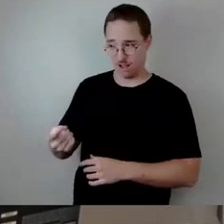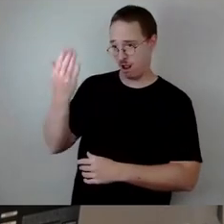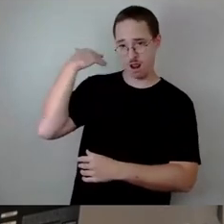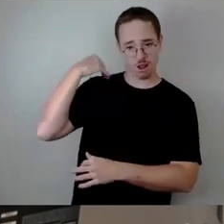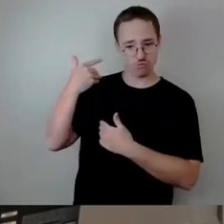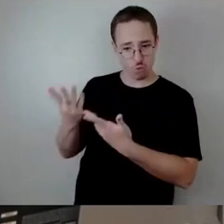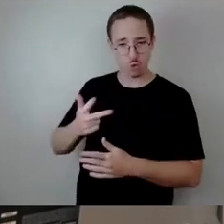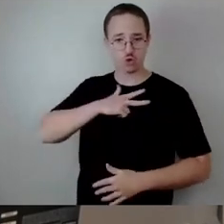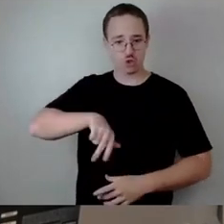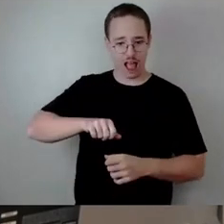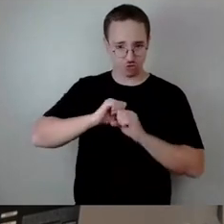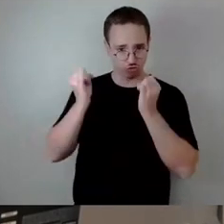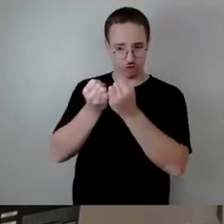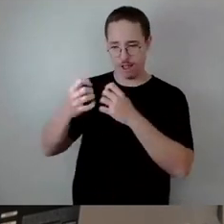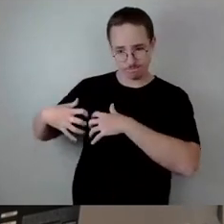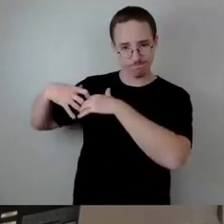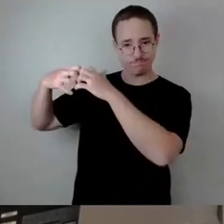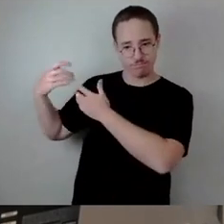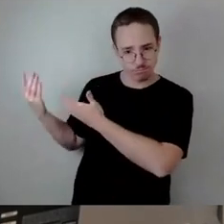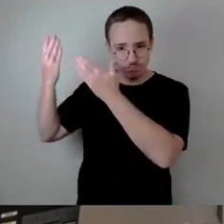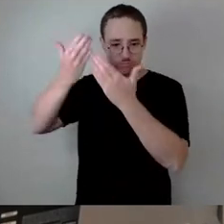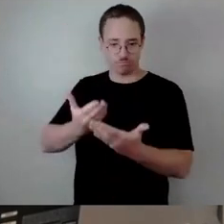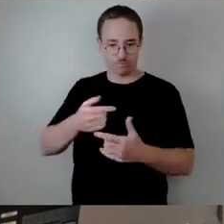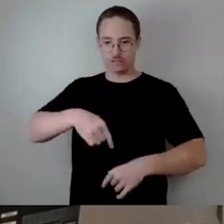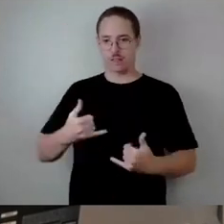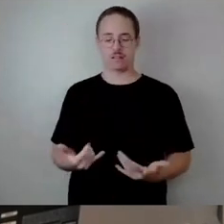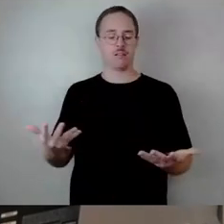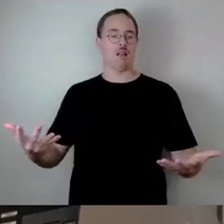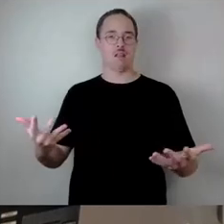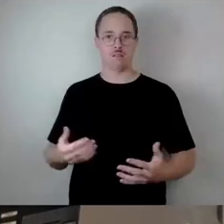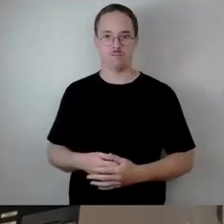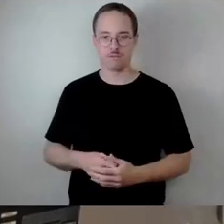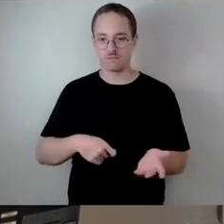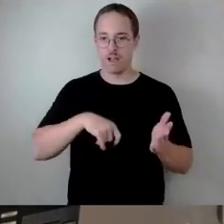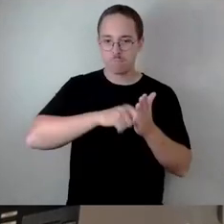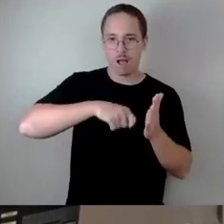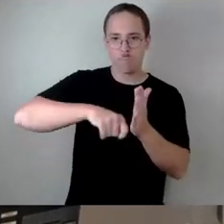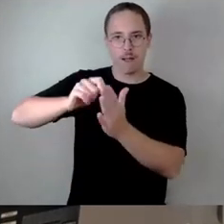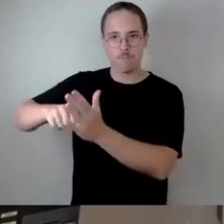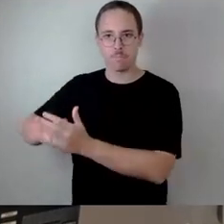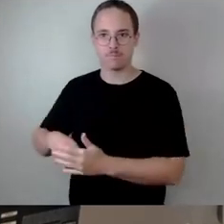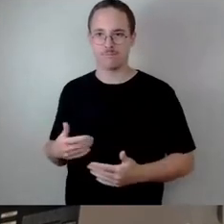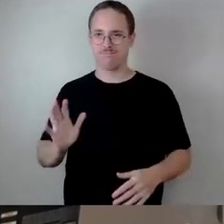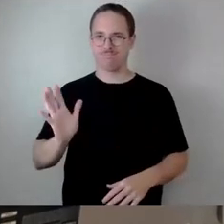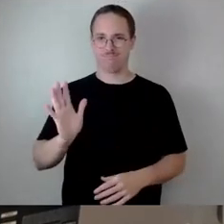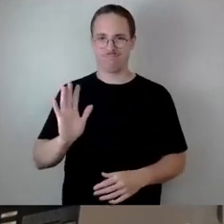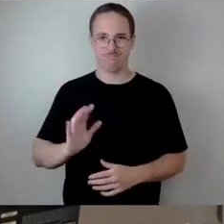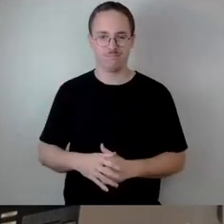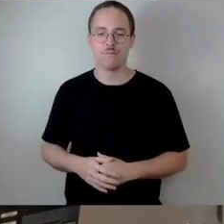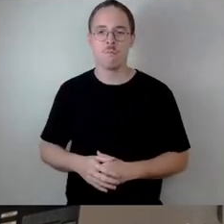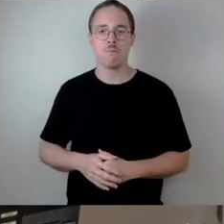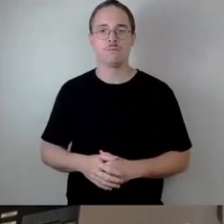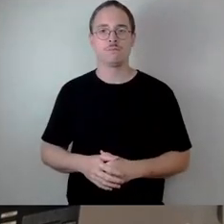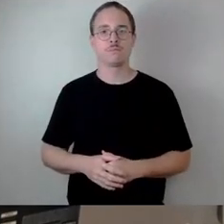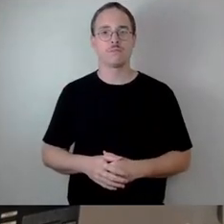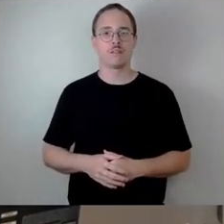Und gleichzeitig haben sie aber recht, Land und Bund müssen ihre Pflichtaufgaben vernünftig ausfinanzieren. Und mir ist aber schon aufgefallen, mit Blick auf die